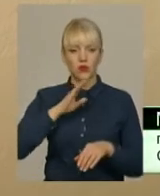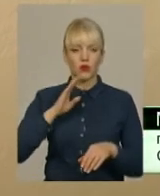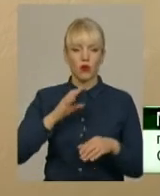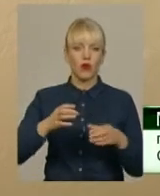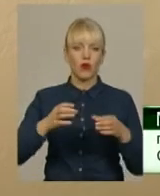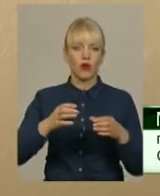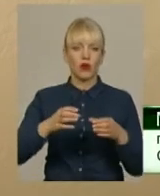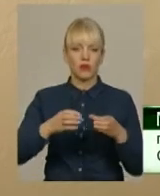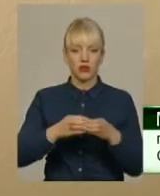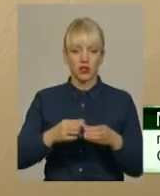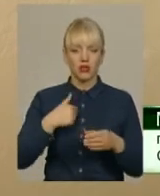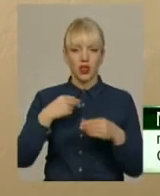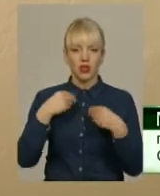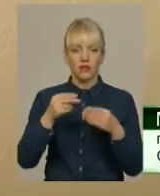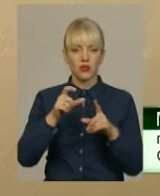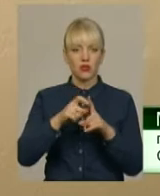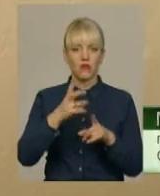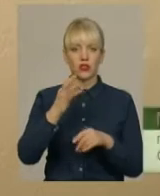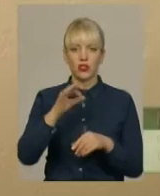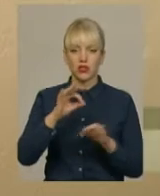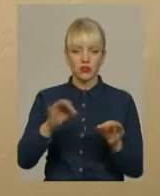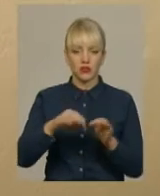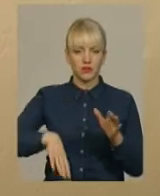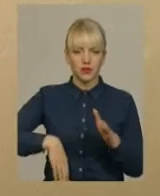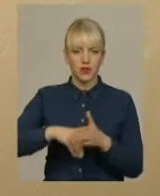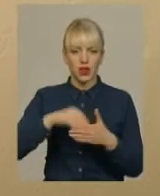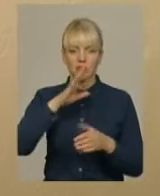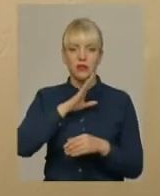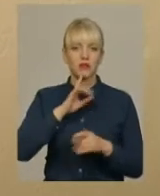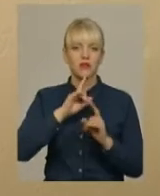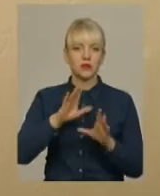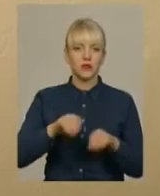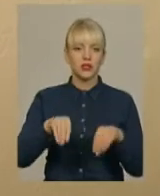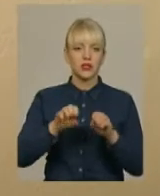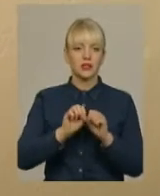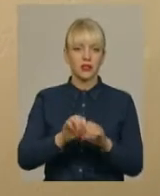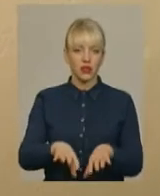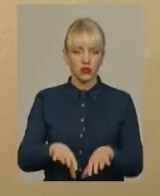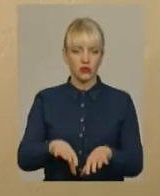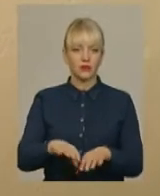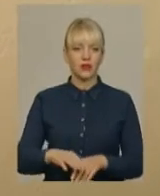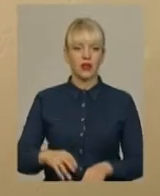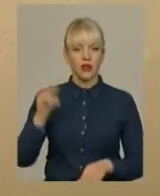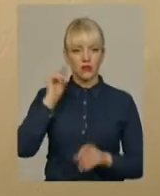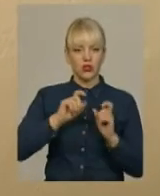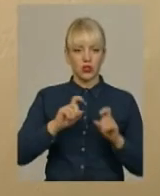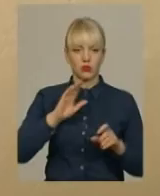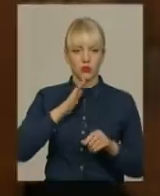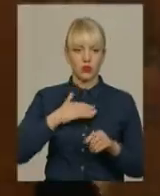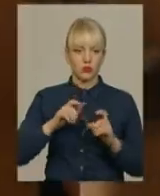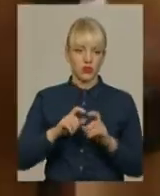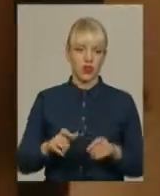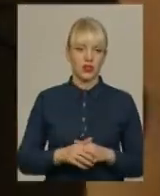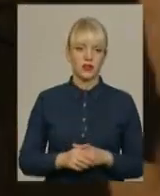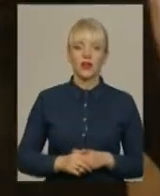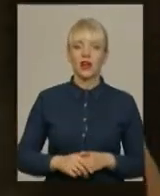слово, що ні жодної копійки з кишені батьків не буде здано в нашому шкільному закладу.